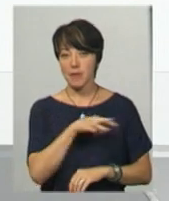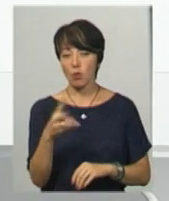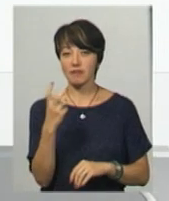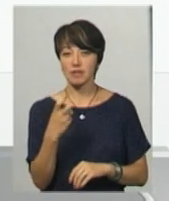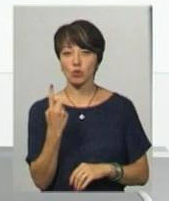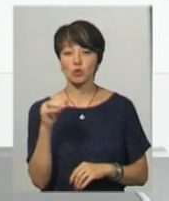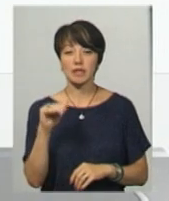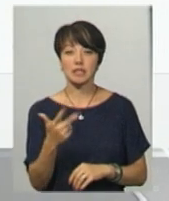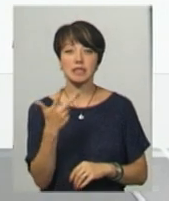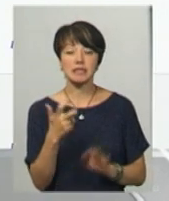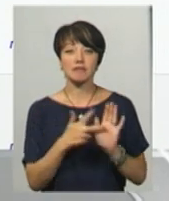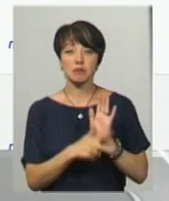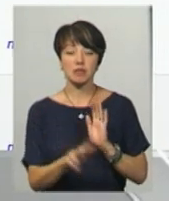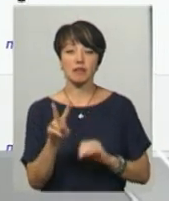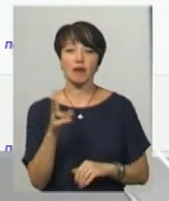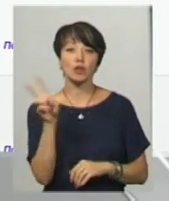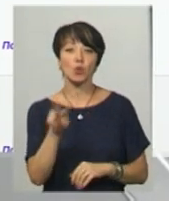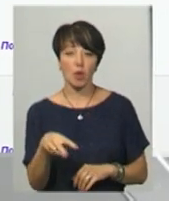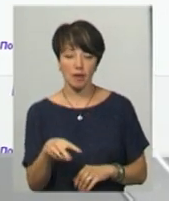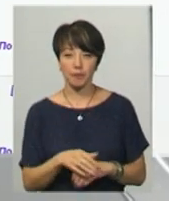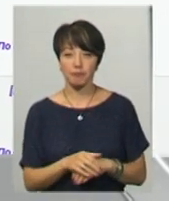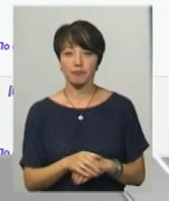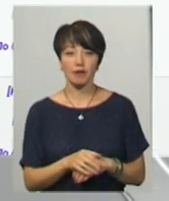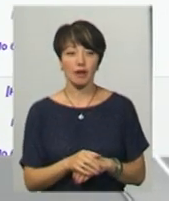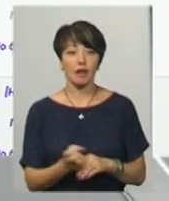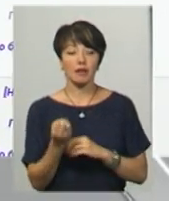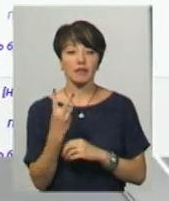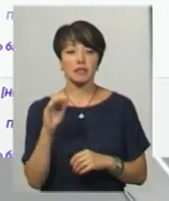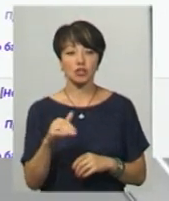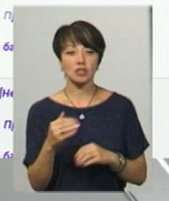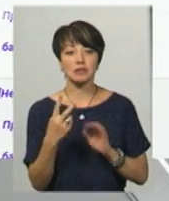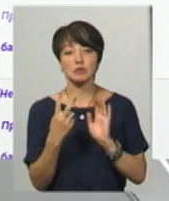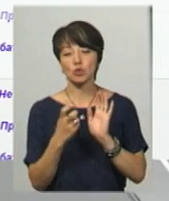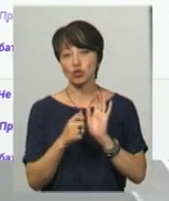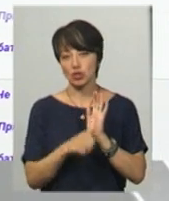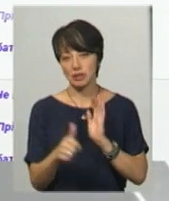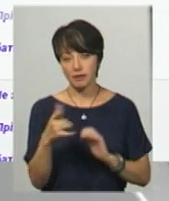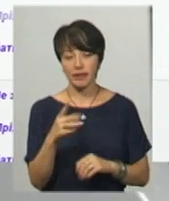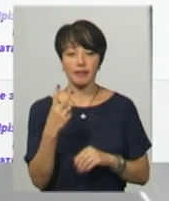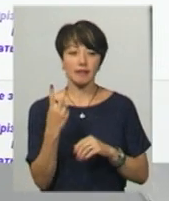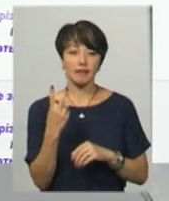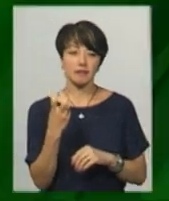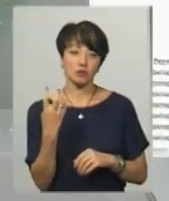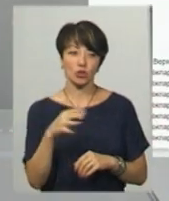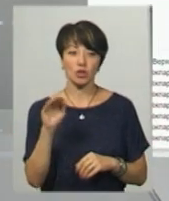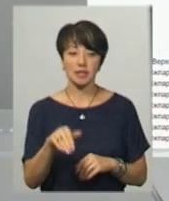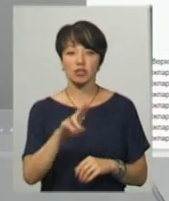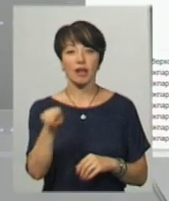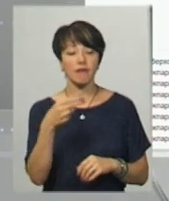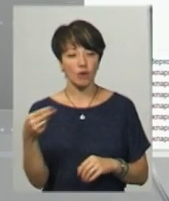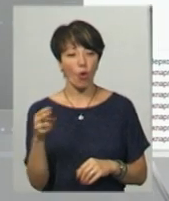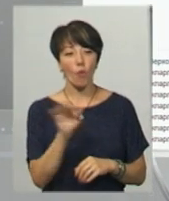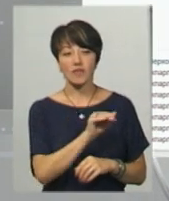201 тисячу 382 долари – 12 тисяч 760 гривень за 240 тисяч 600 євро. За даними